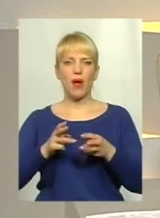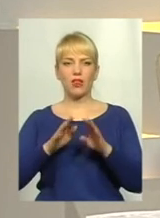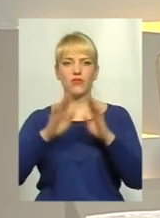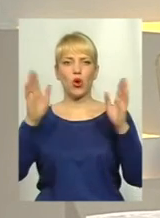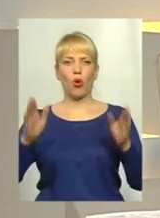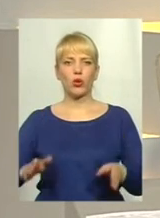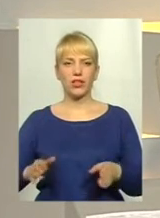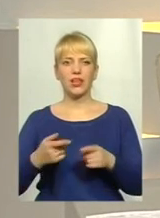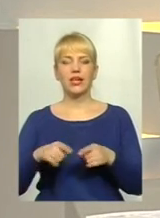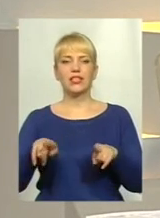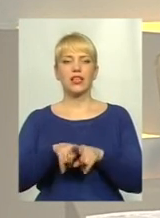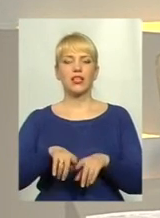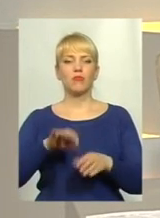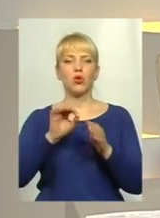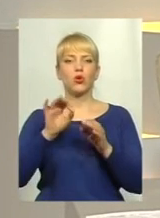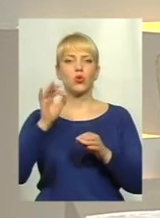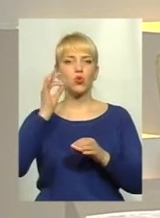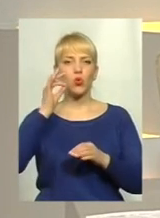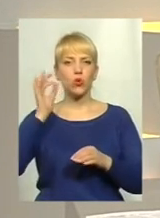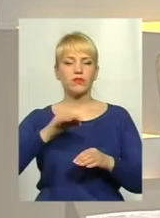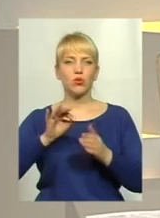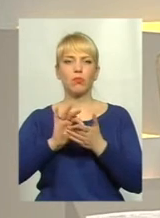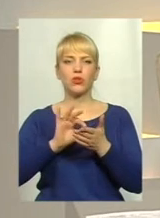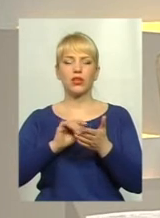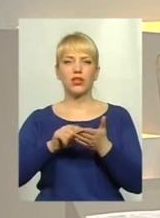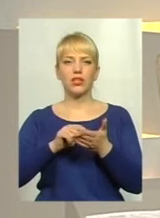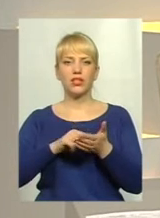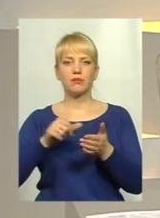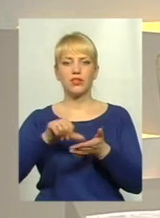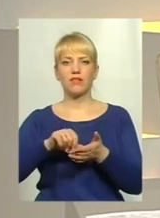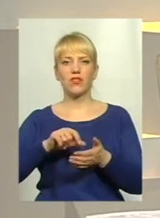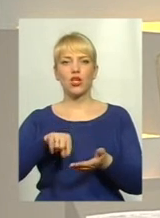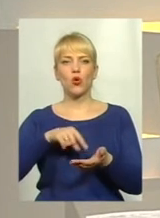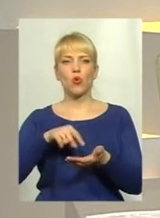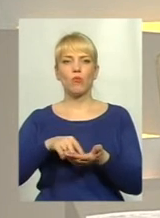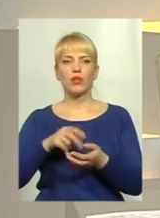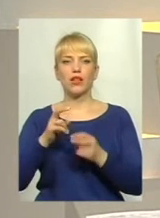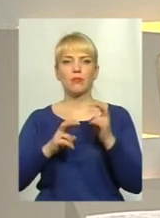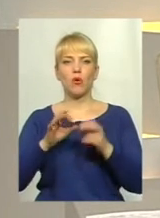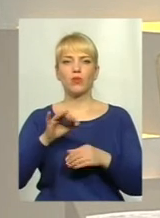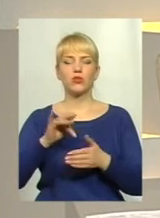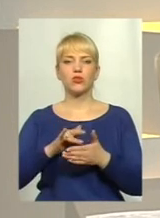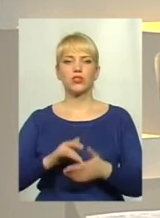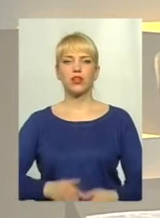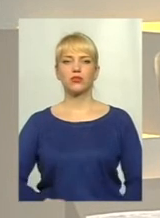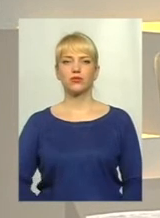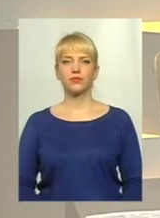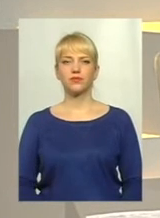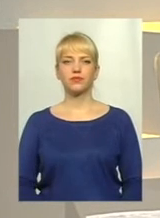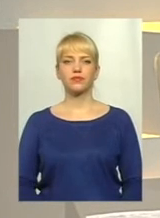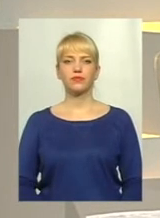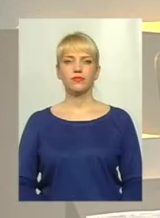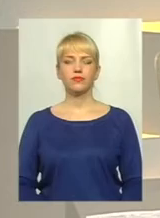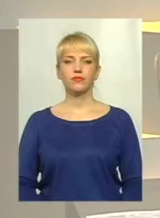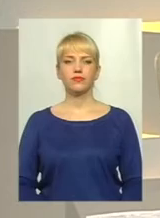власне, таким досвідом поділилися представники одного з комунальних підприємств обласного центру. Прошу, будь ласка, сюжет і далі продовжимо.